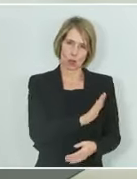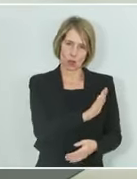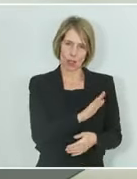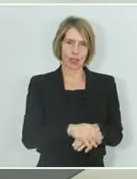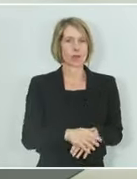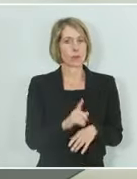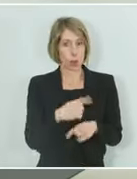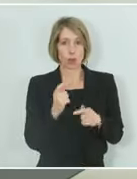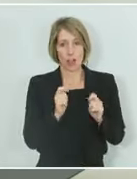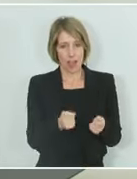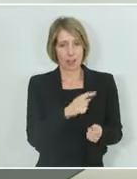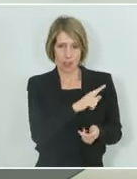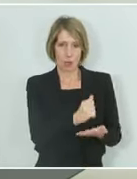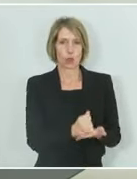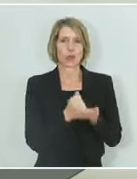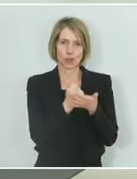Antrags.